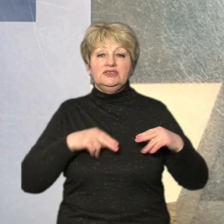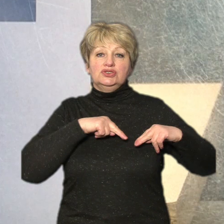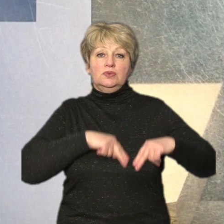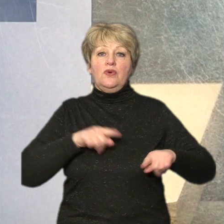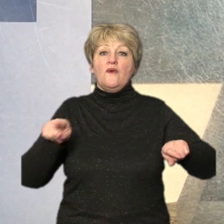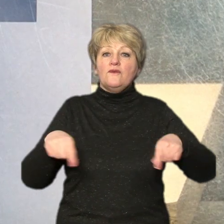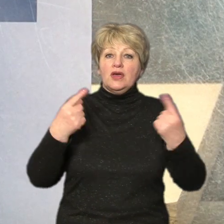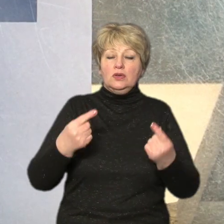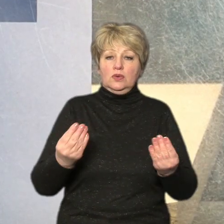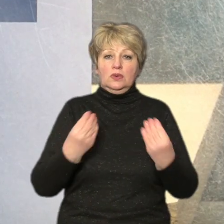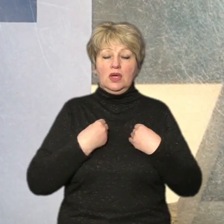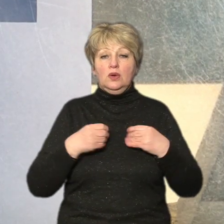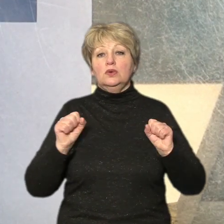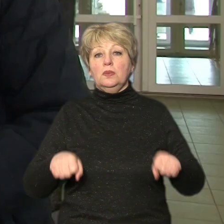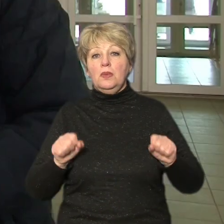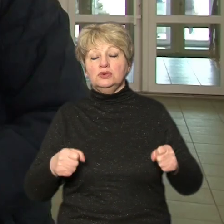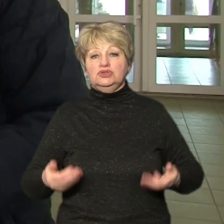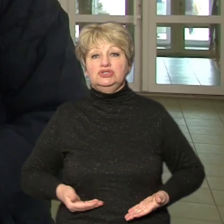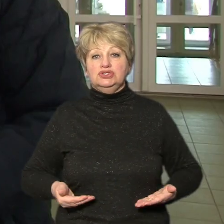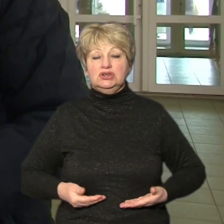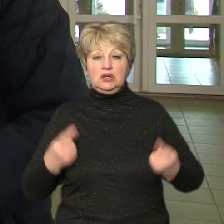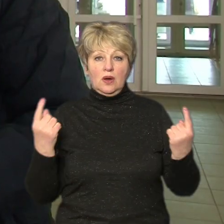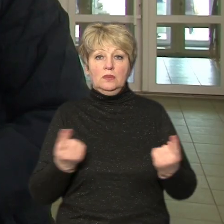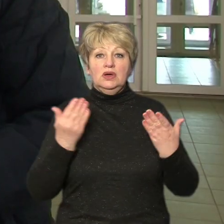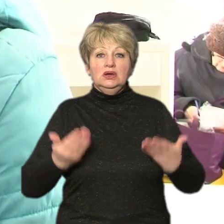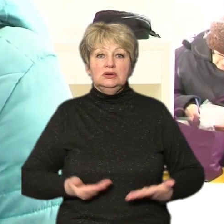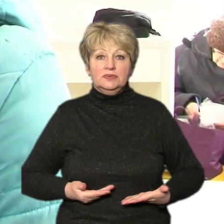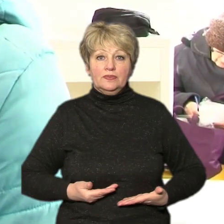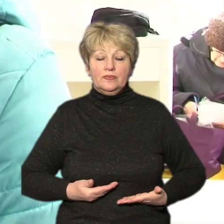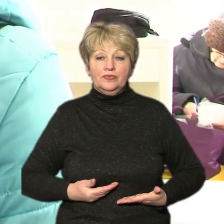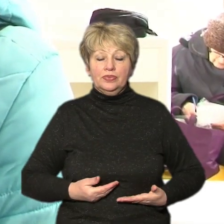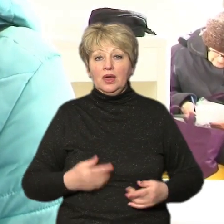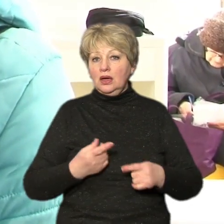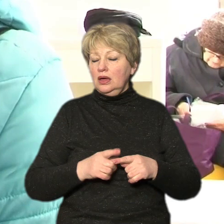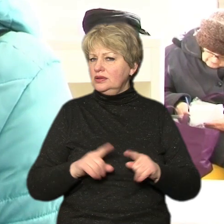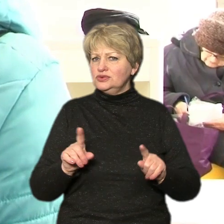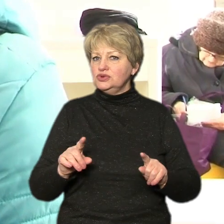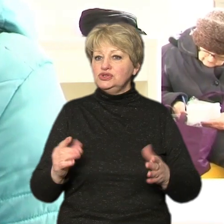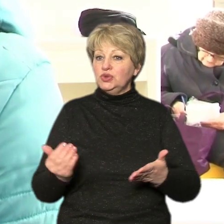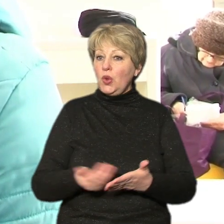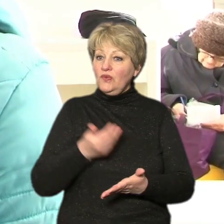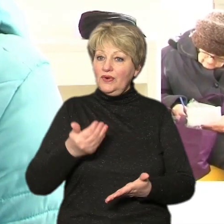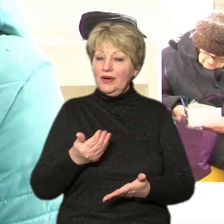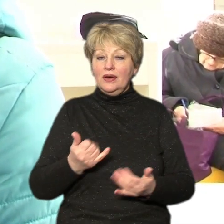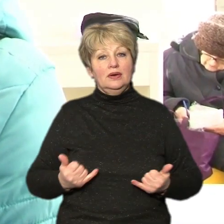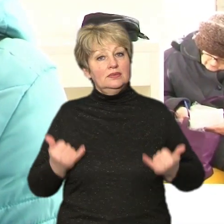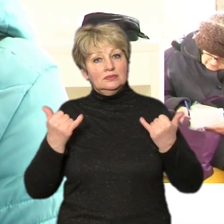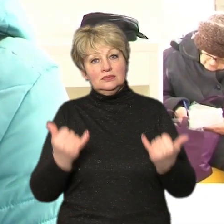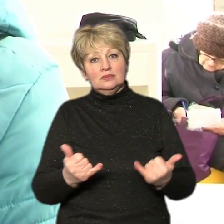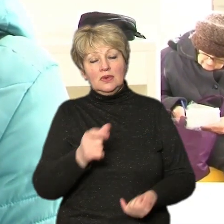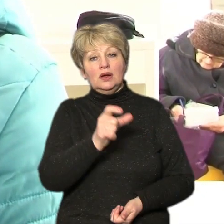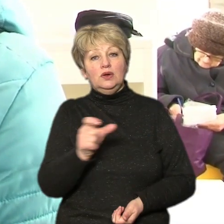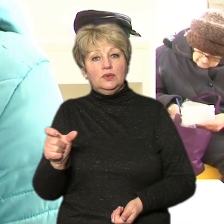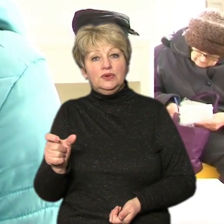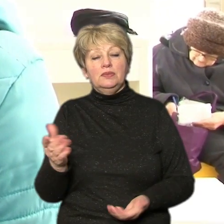і дають нам можливість жити повнотронним життям, допомагати армії. Це щось нове і присвячене тим людьям, які